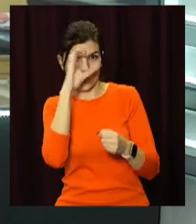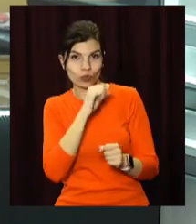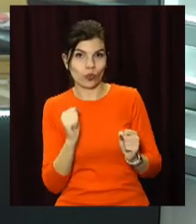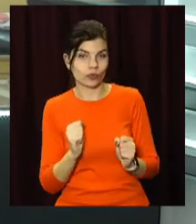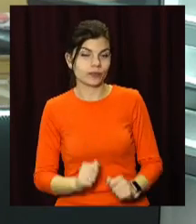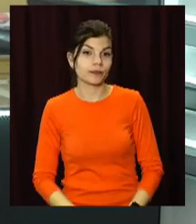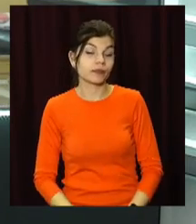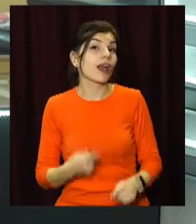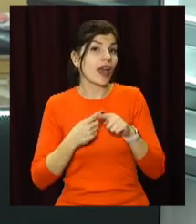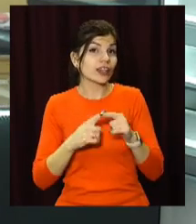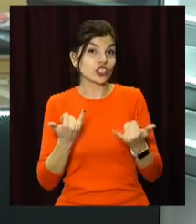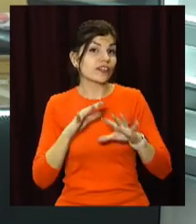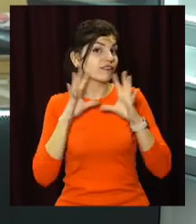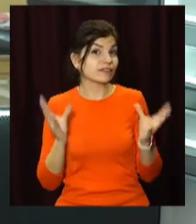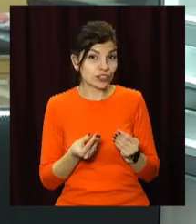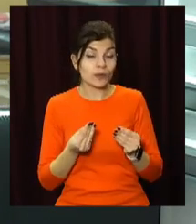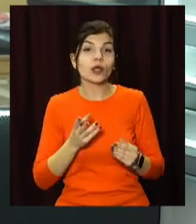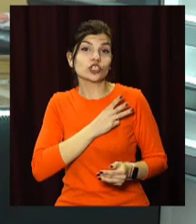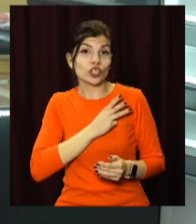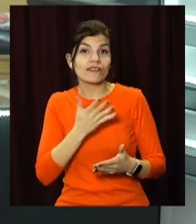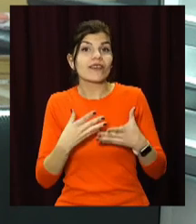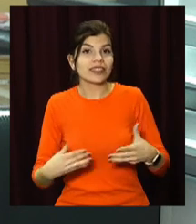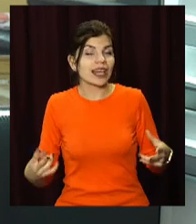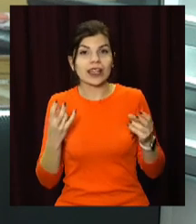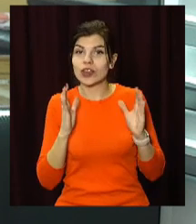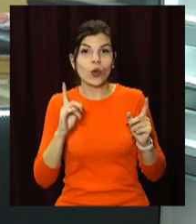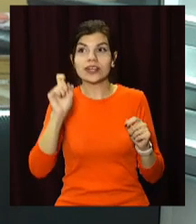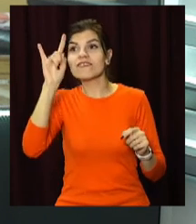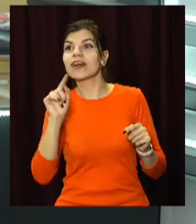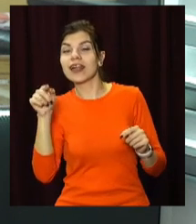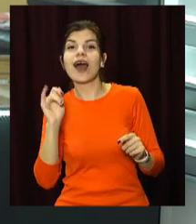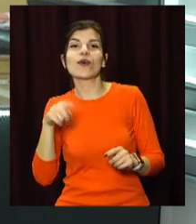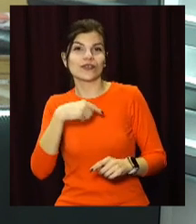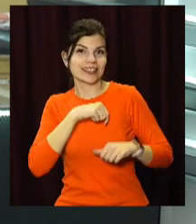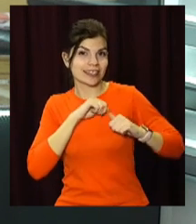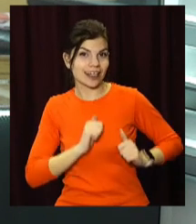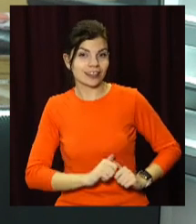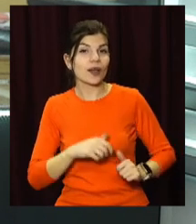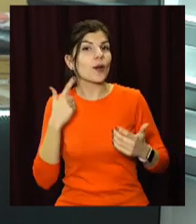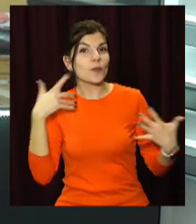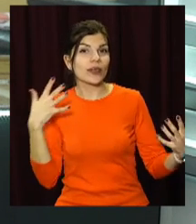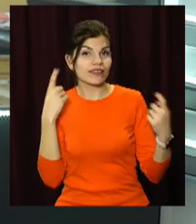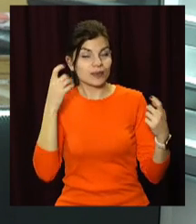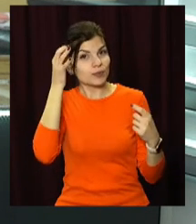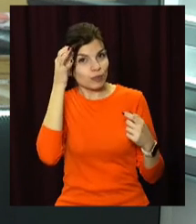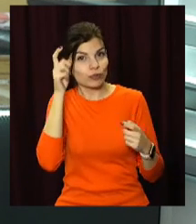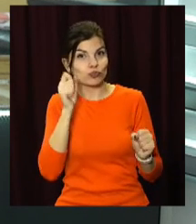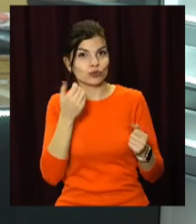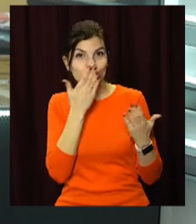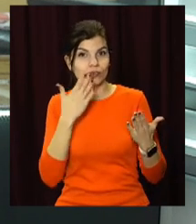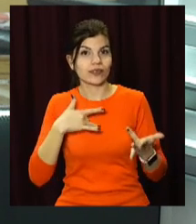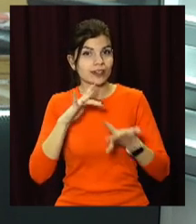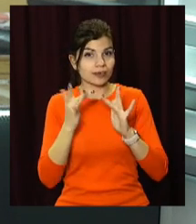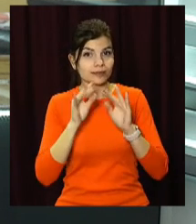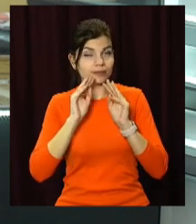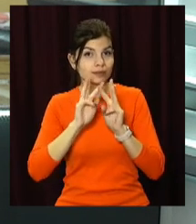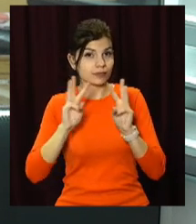На цьому це все. Бажаю, щоб весна у вас була не тільки за вікном, але й у серці. Нагадую, що більше інформації ви зможете прочитати на нашому